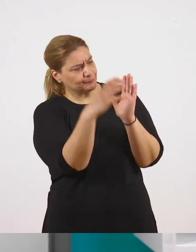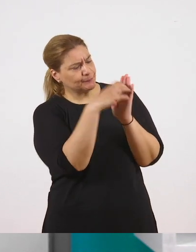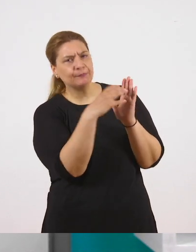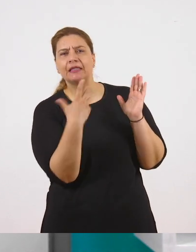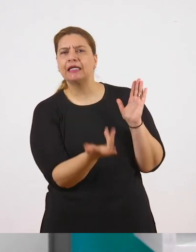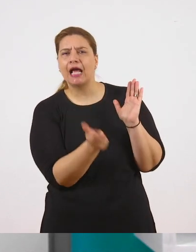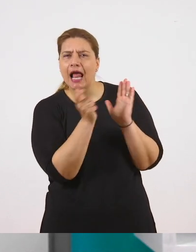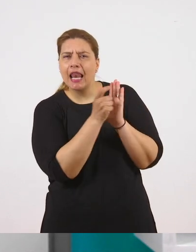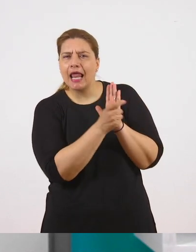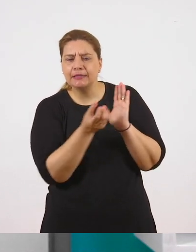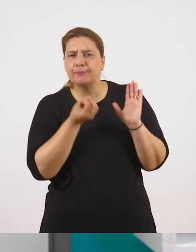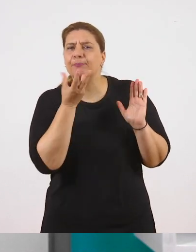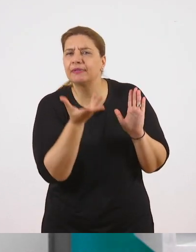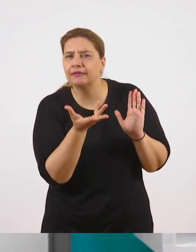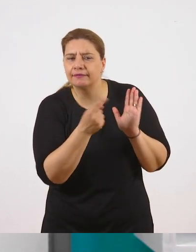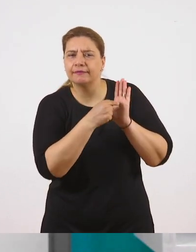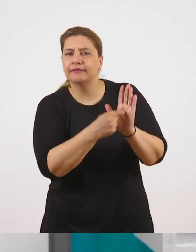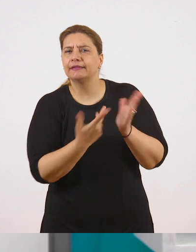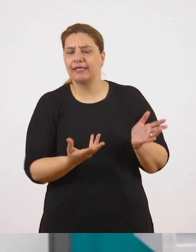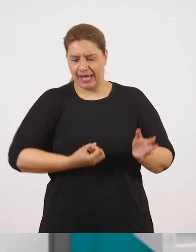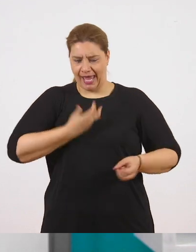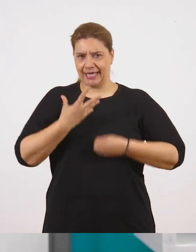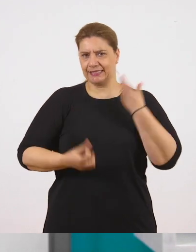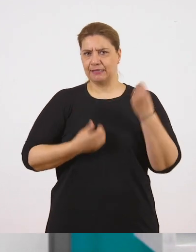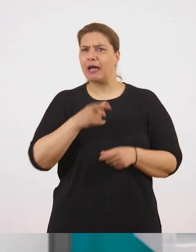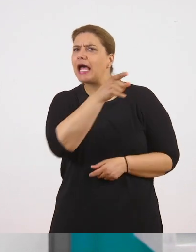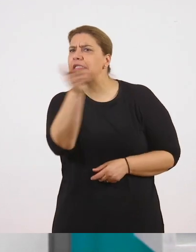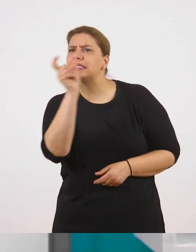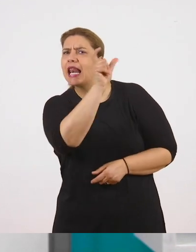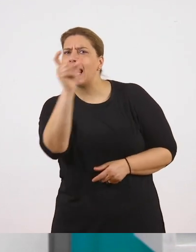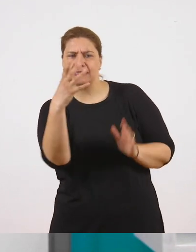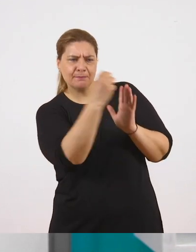φανερώνουν πώς αισθάνετε. Ποιες λέξεις σας έκαναν εντύπωση.